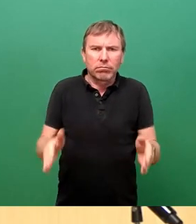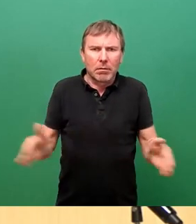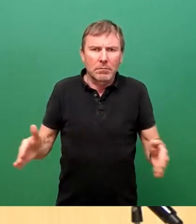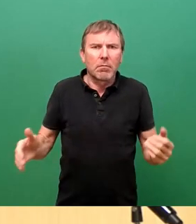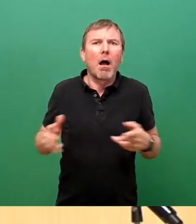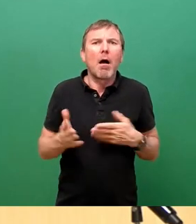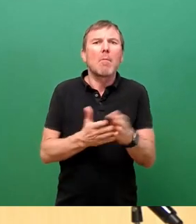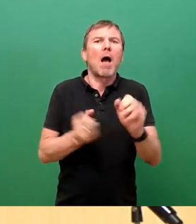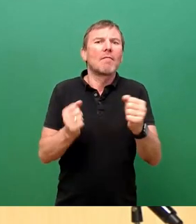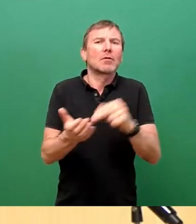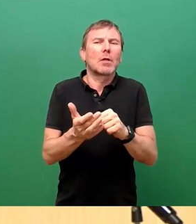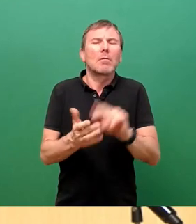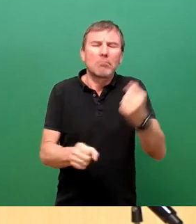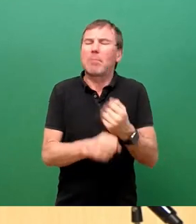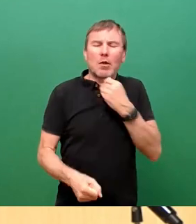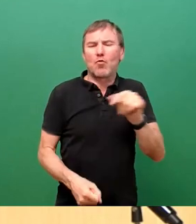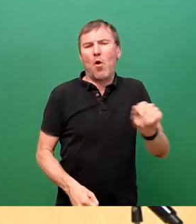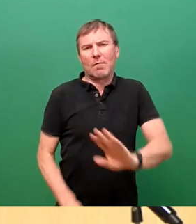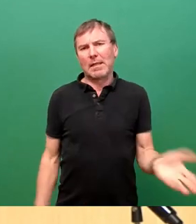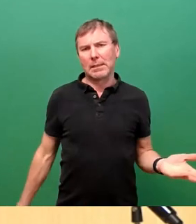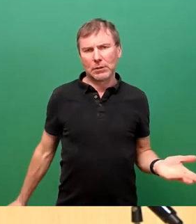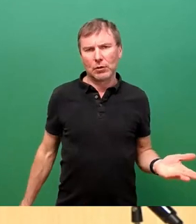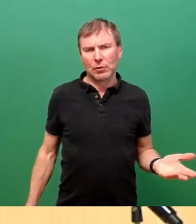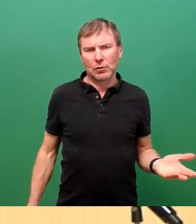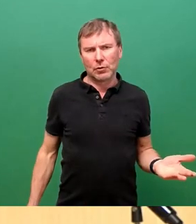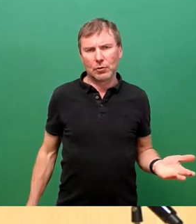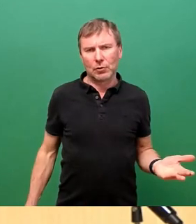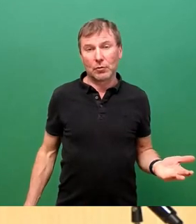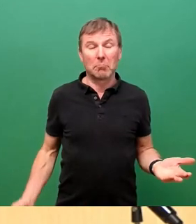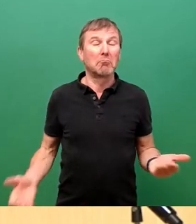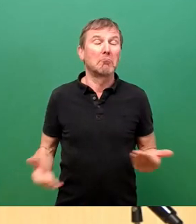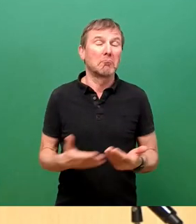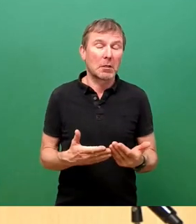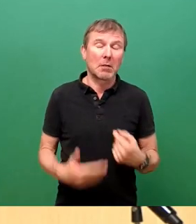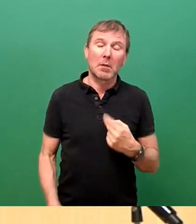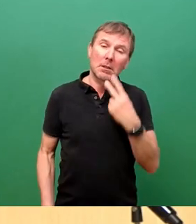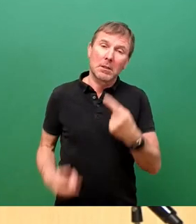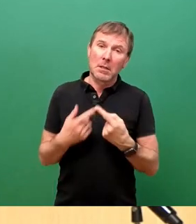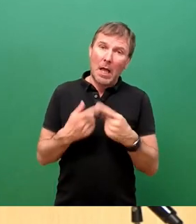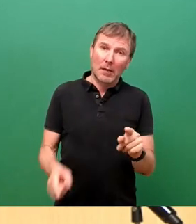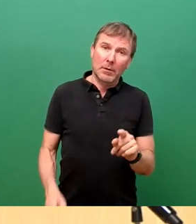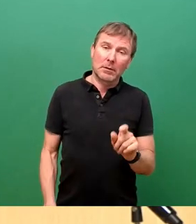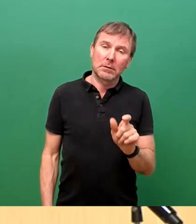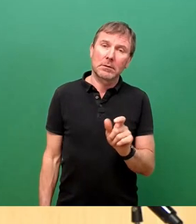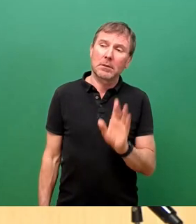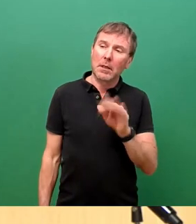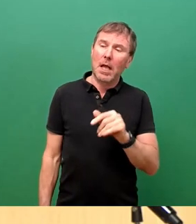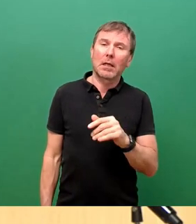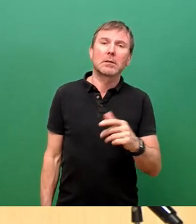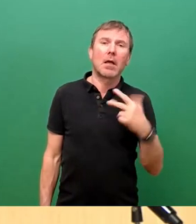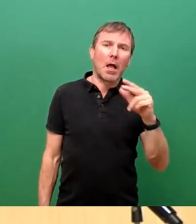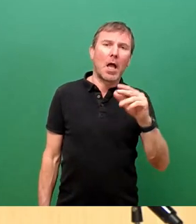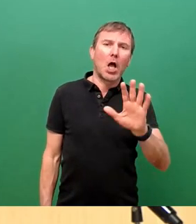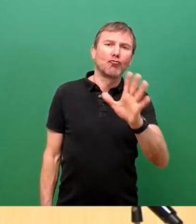erfordern. In diesem Fall sehe ich das anders als das, was der Kollege Schulte-Wissemann gesagt hat.